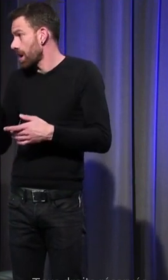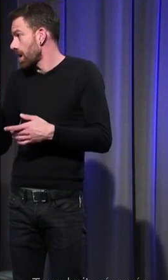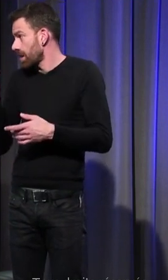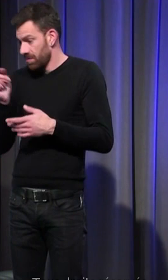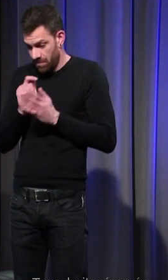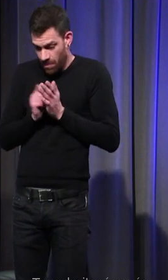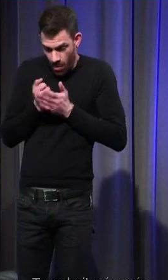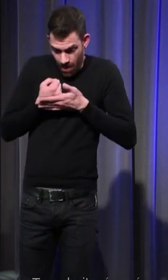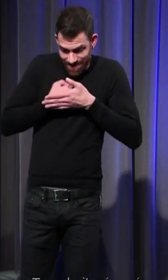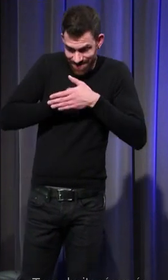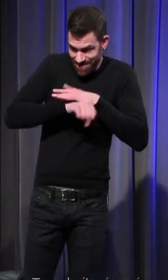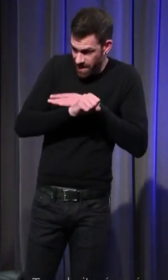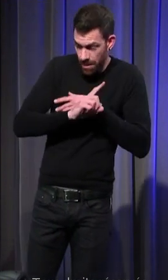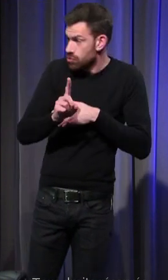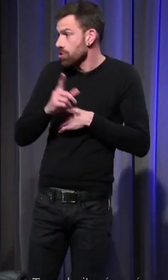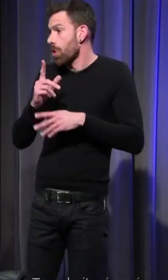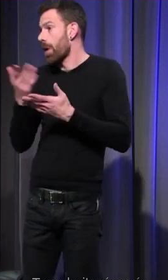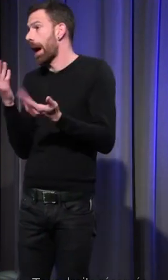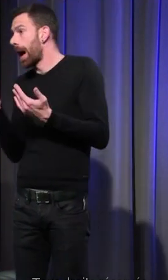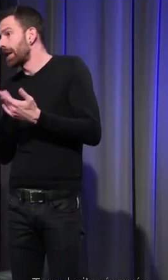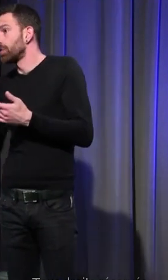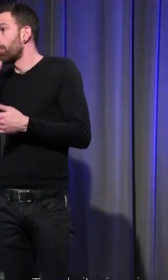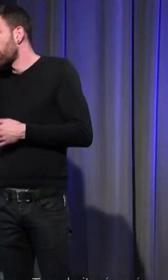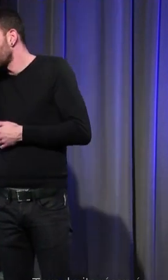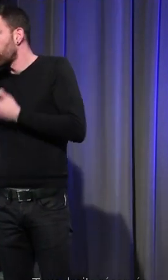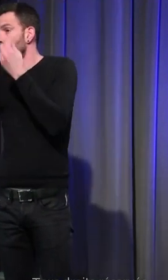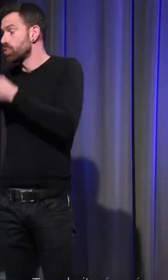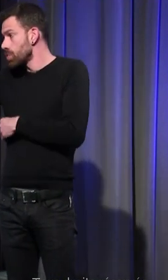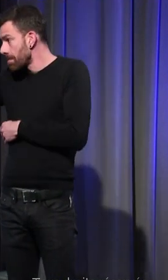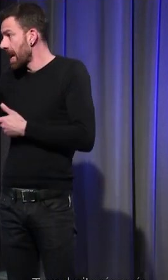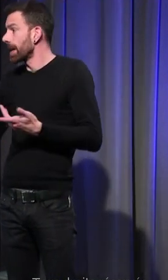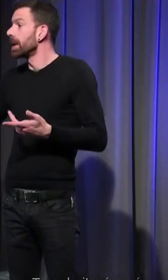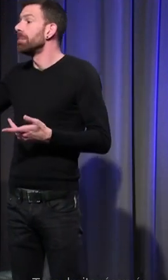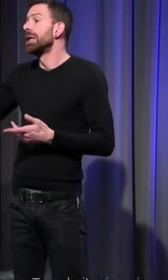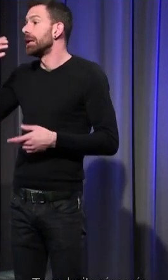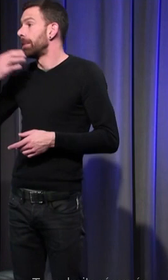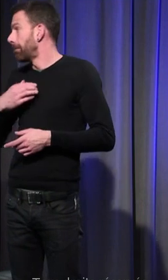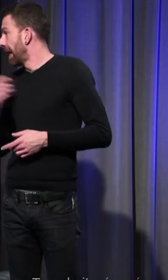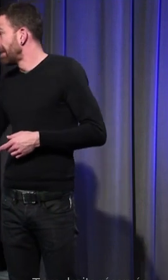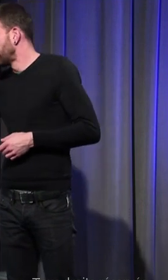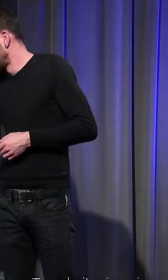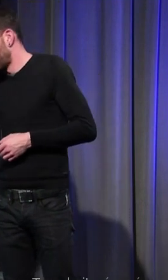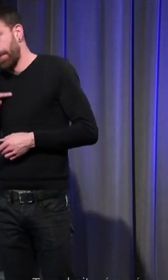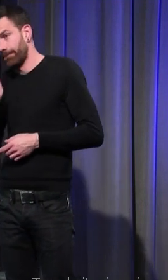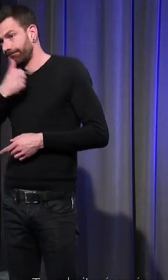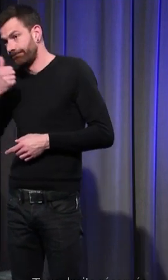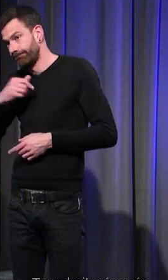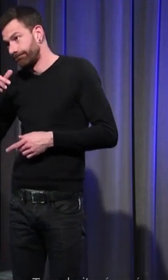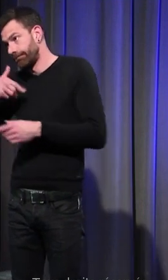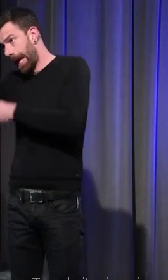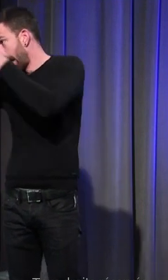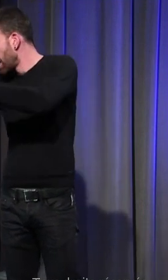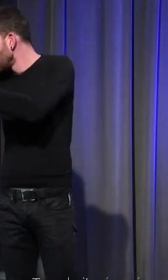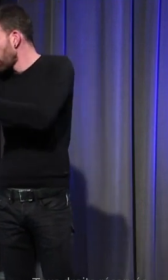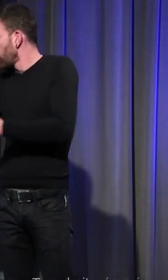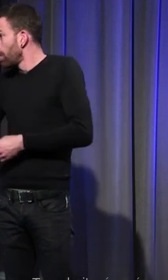à la naissance c'était à Pâques à la Pentecôte et si le prêtre ne passait pas à Pâques et à la Pentecôte on attendait le tour d'après d'où des